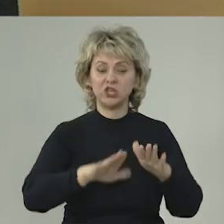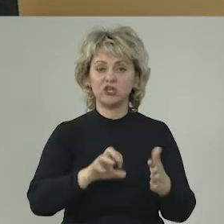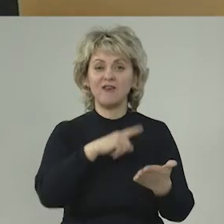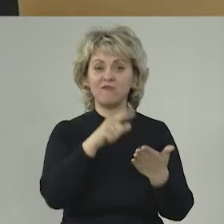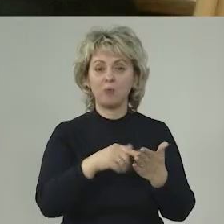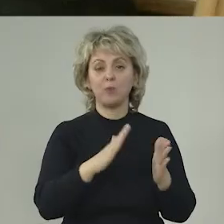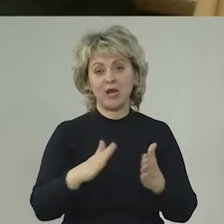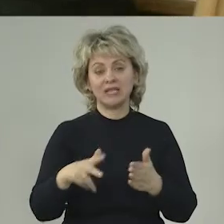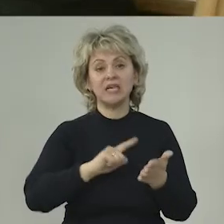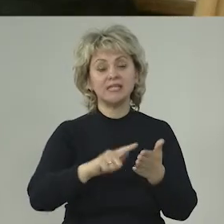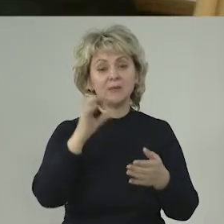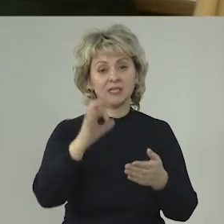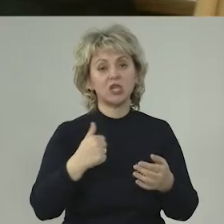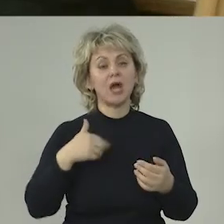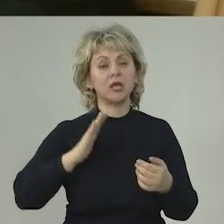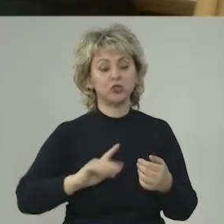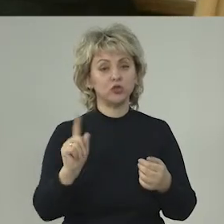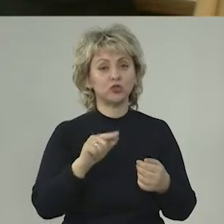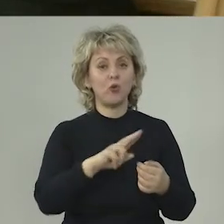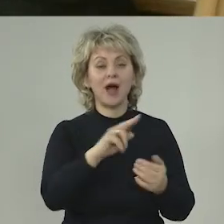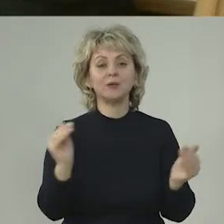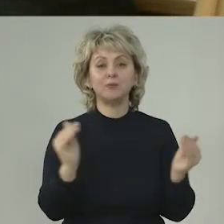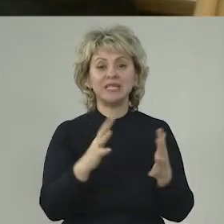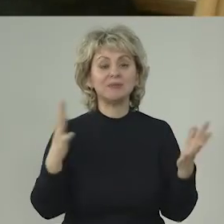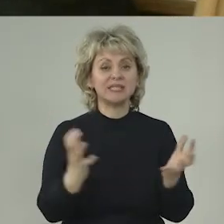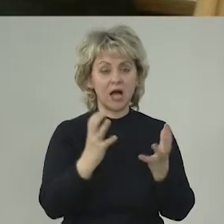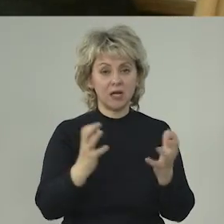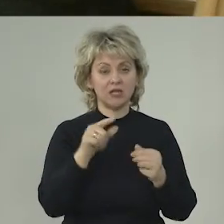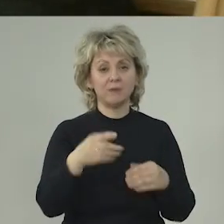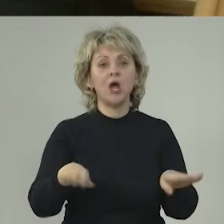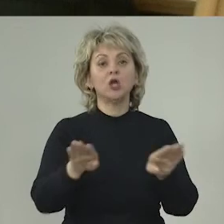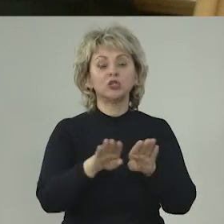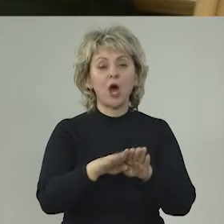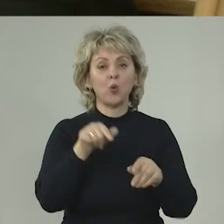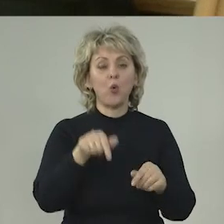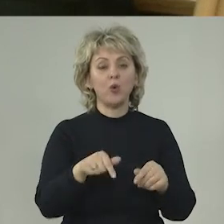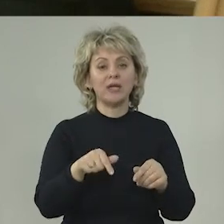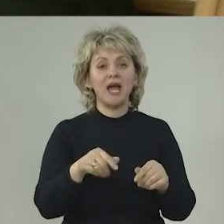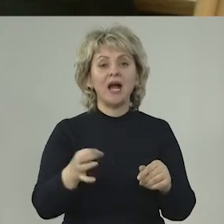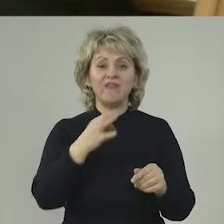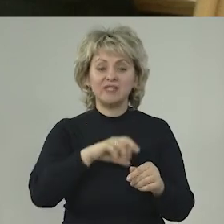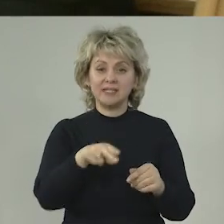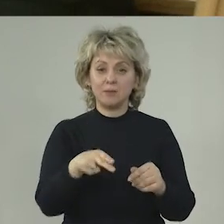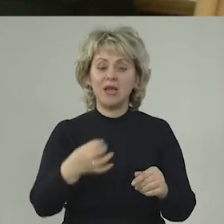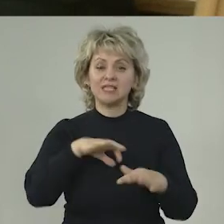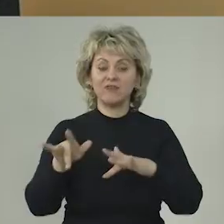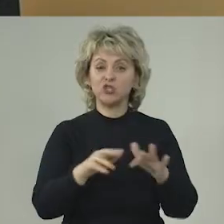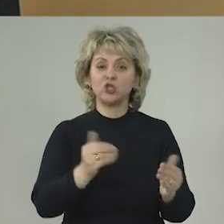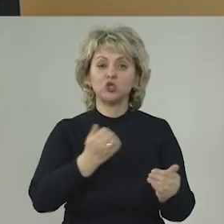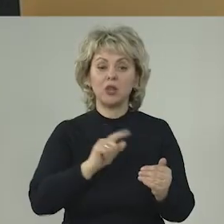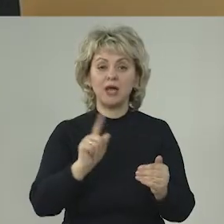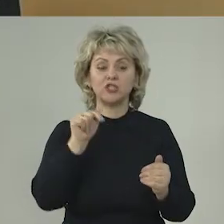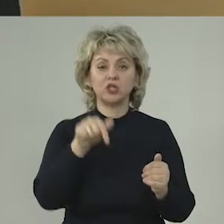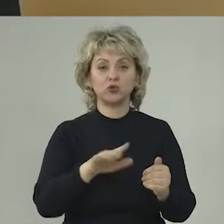решения вопросов порядка 70%. Я надеюсь, что мы как минимум сохраним такой коэффициент полезного действия, ну а